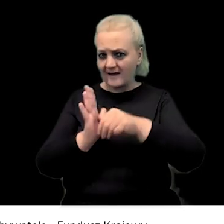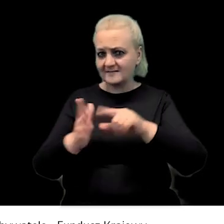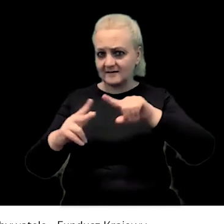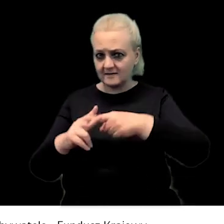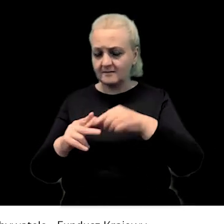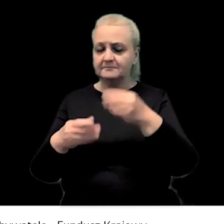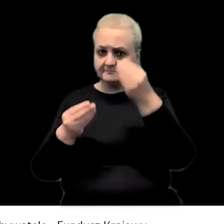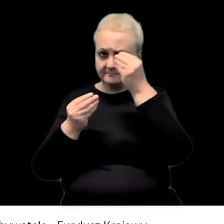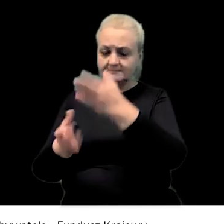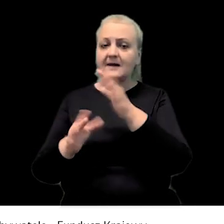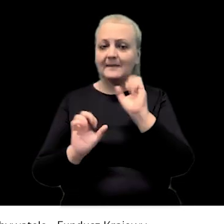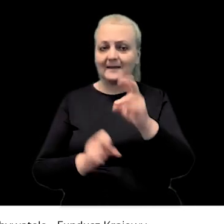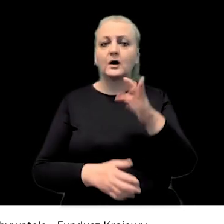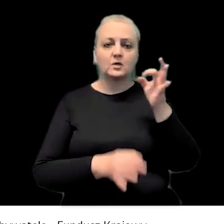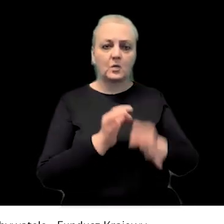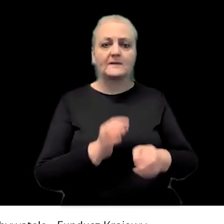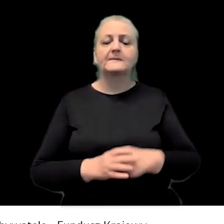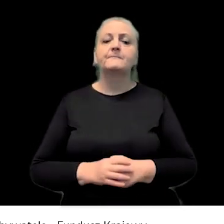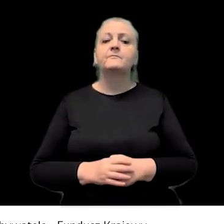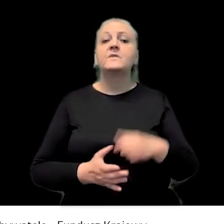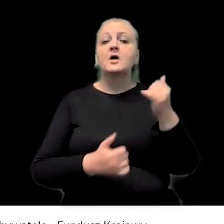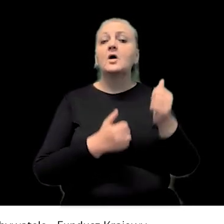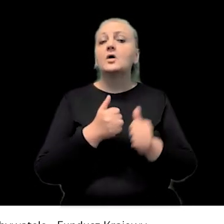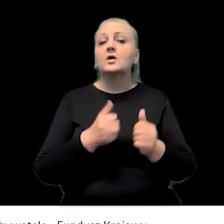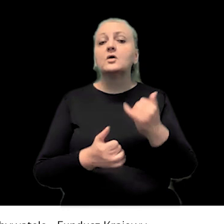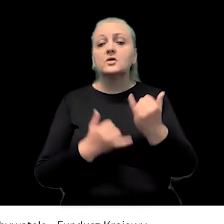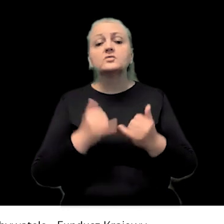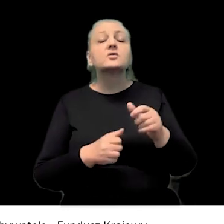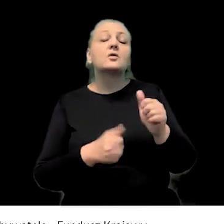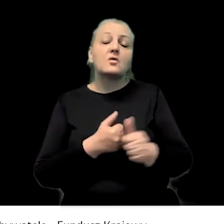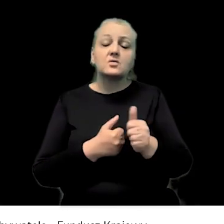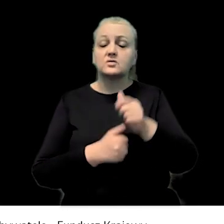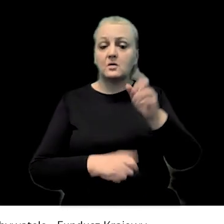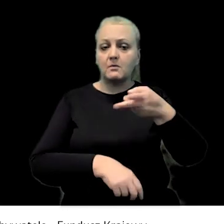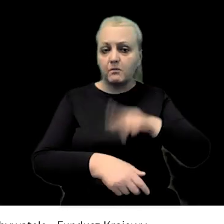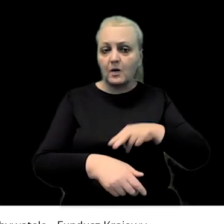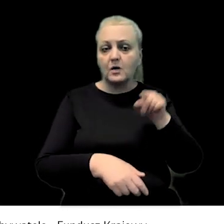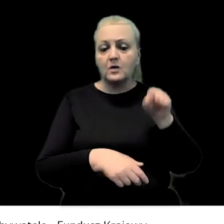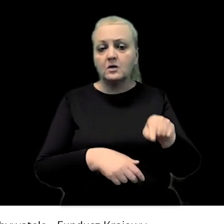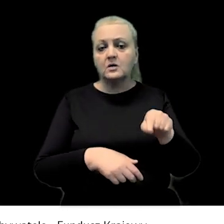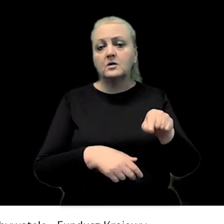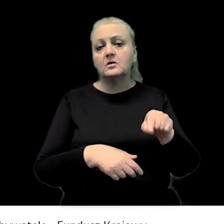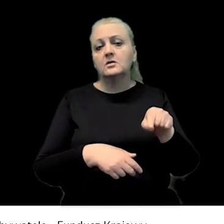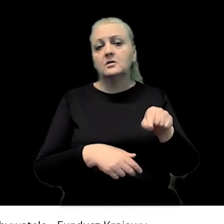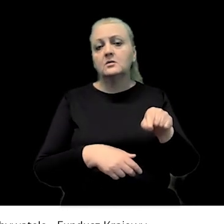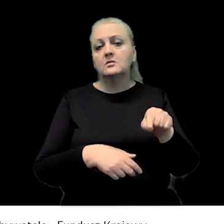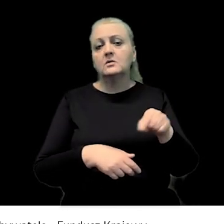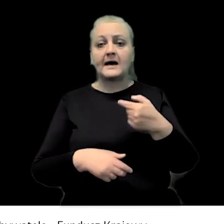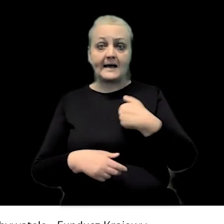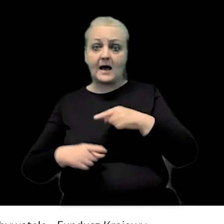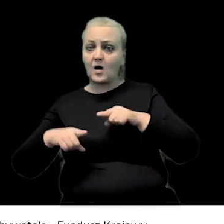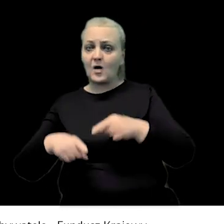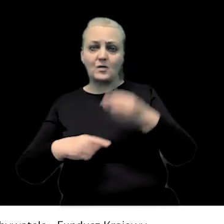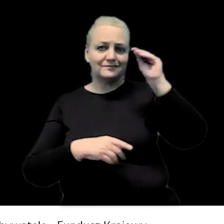miasta na przykład. Tak, zgromadzenie urzędu miasta dokładnie i jeżeli chodzi właśnie o samą policję i tak dalej, to to zgromadzenie tam